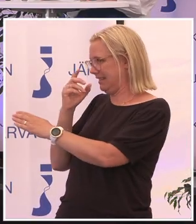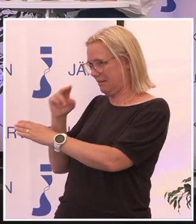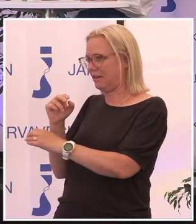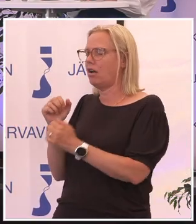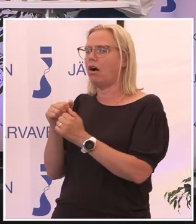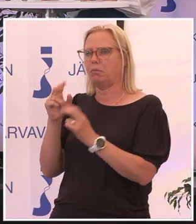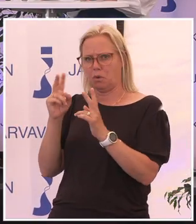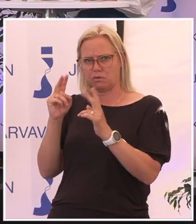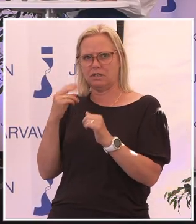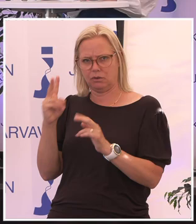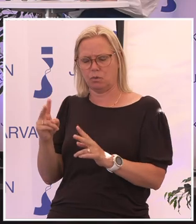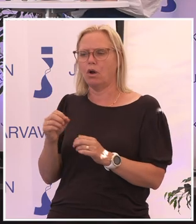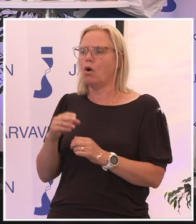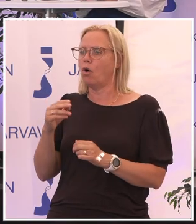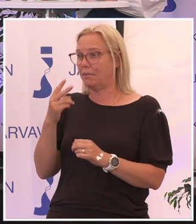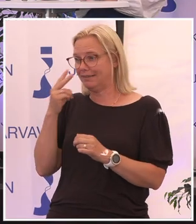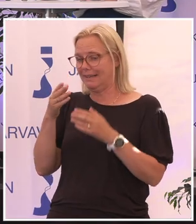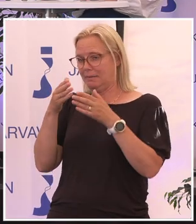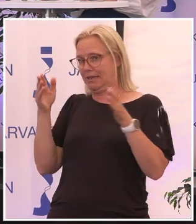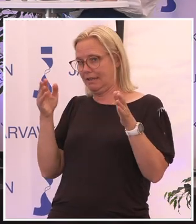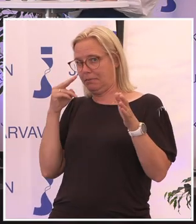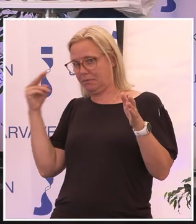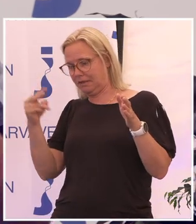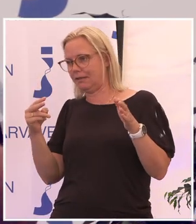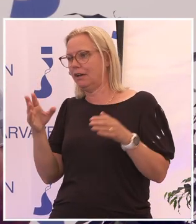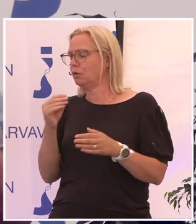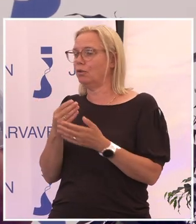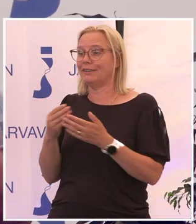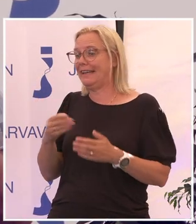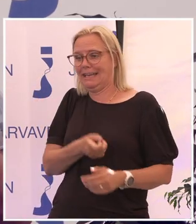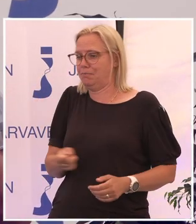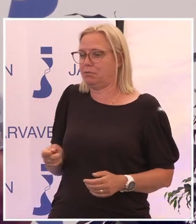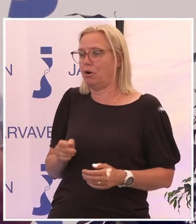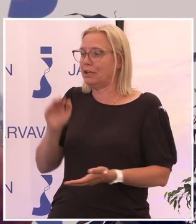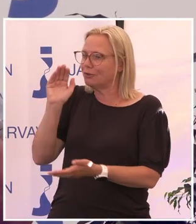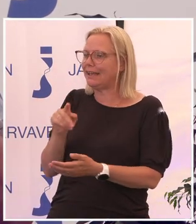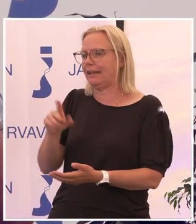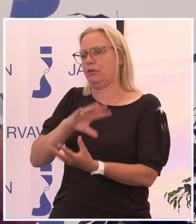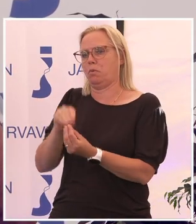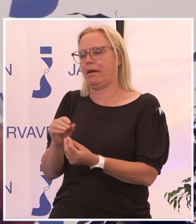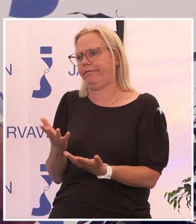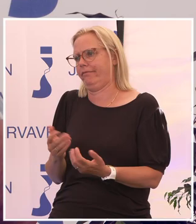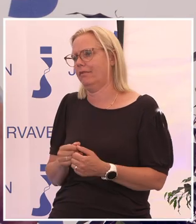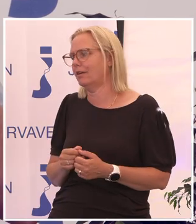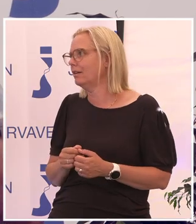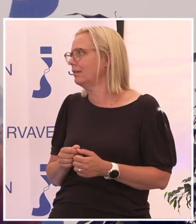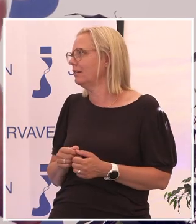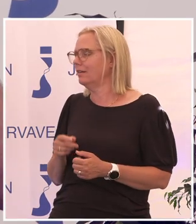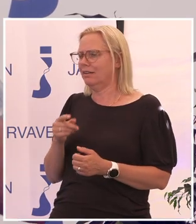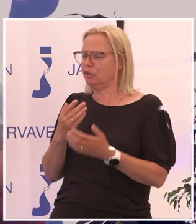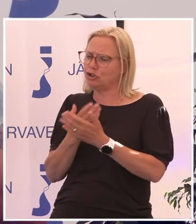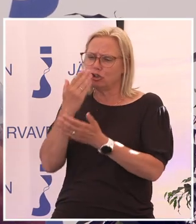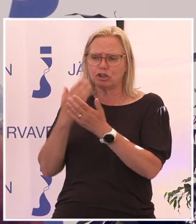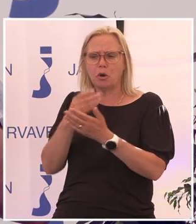skulle se det här i ett bredare perspektiv så är det ingen besparing att dra ner den där summan. Utan det är ju dock det uppstår